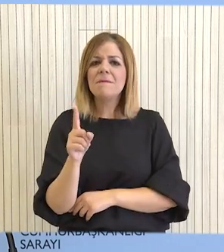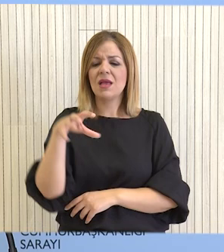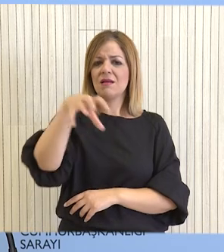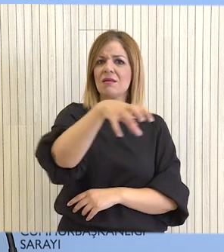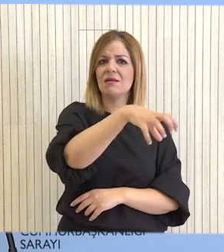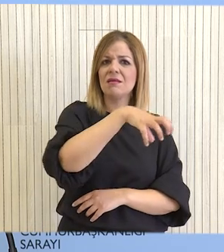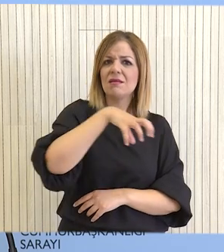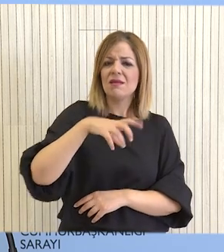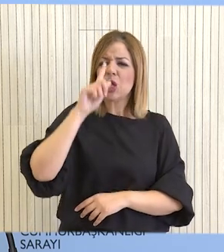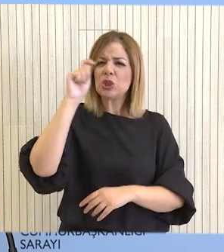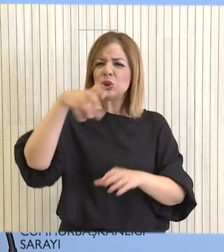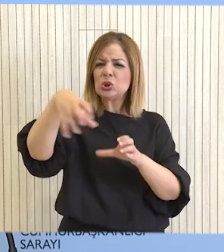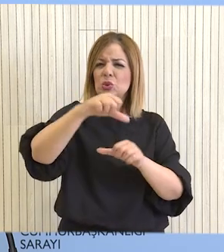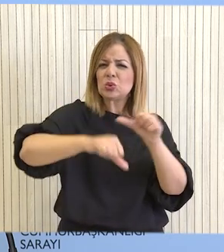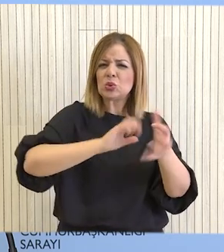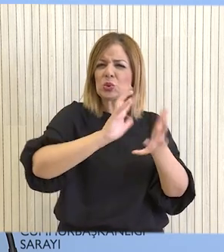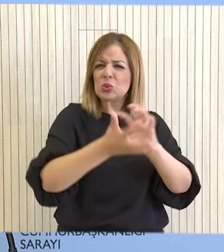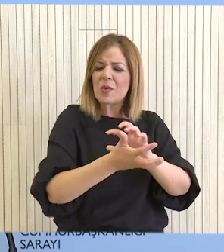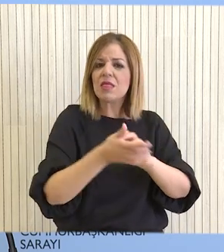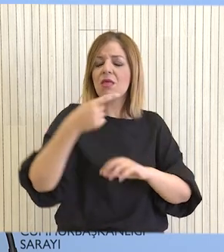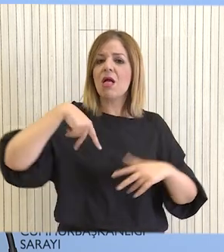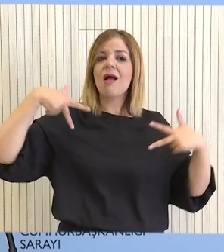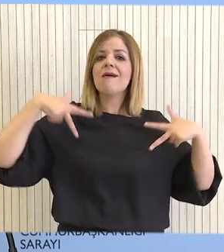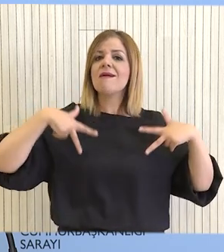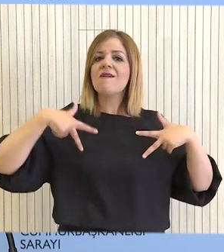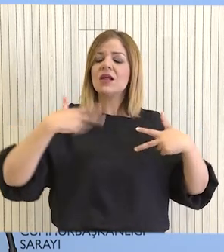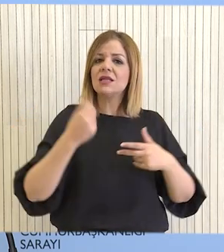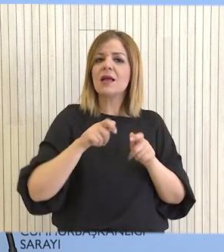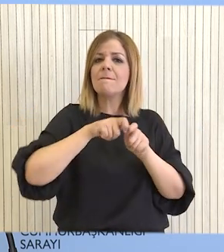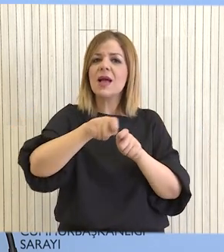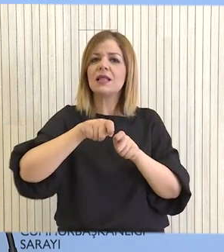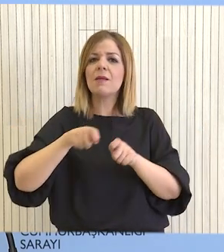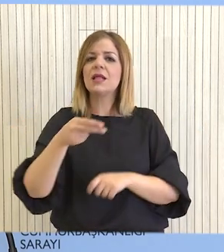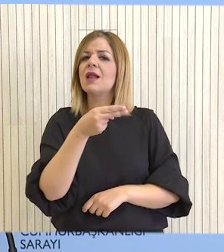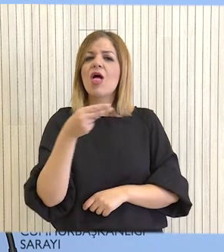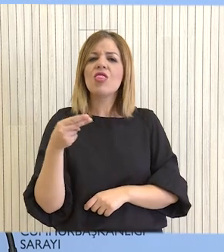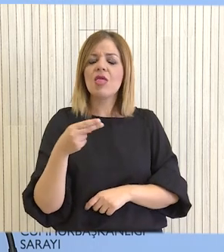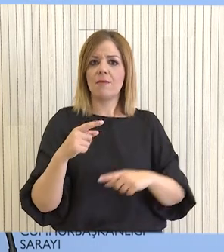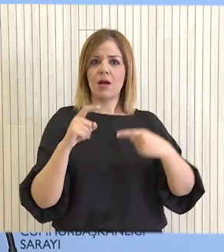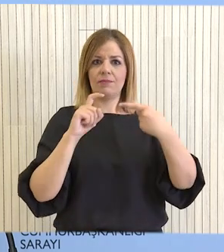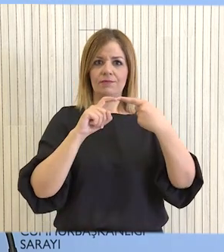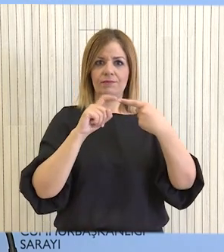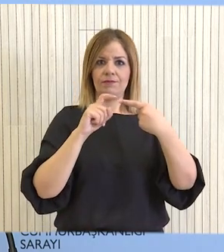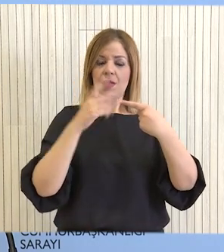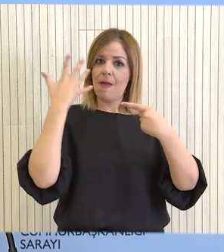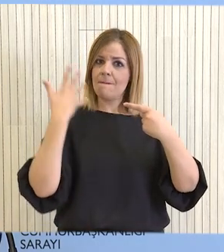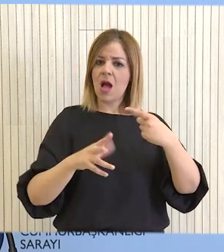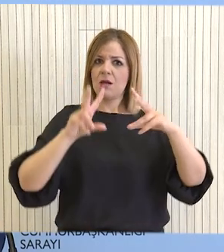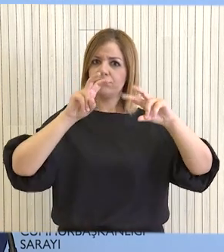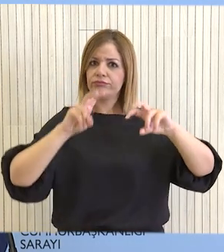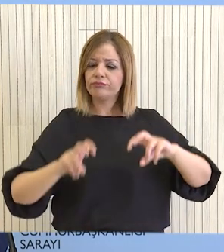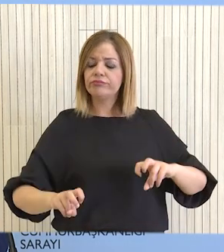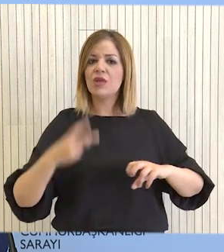εγκαταστάσεις διαχείρισης αποβλήτων, η κυβέρνηση προχωρά σε εφαρμογή μέτρων παφορούν. Πρώτον, διεξάχθηκαν έλεγχοι και